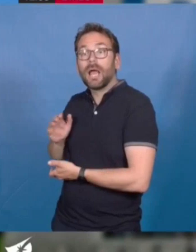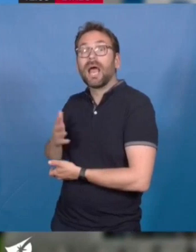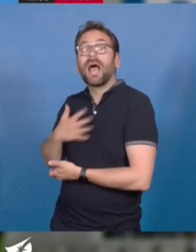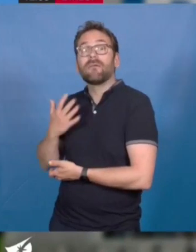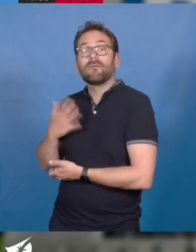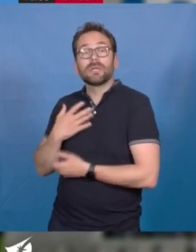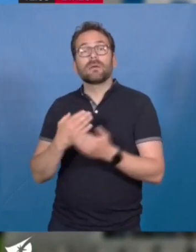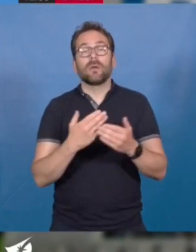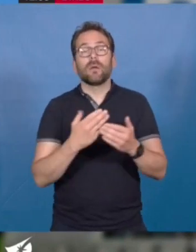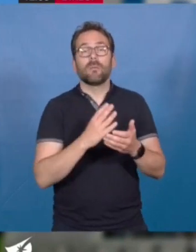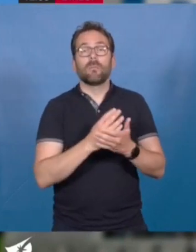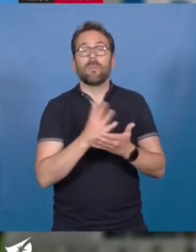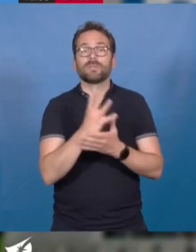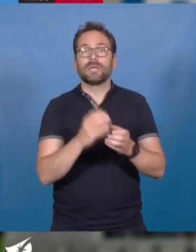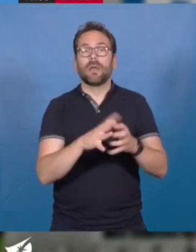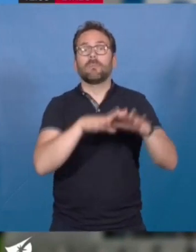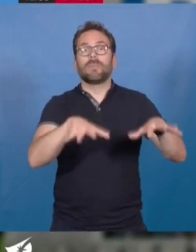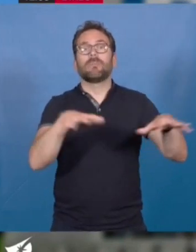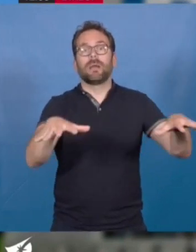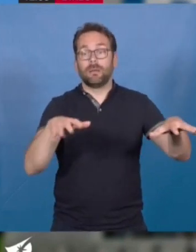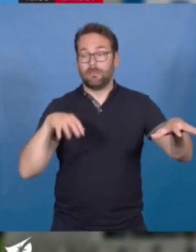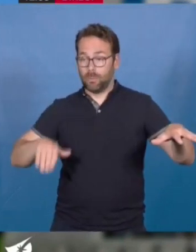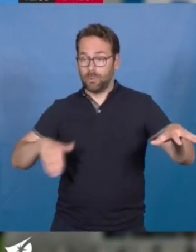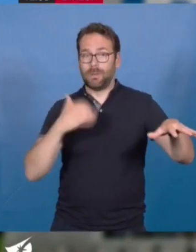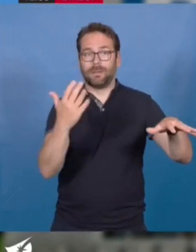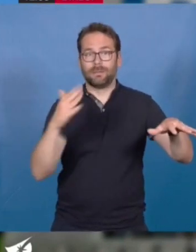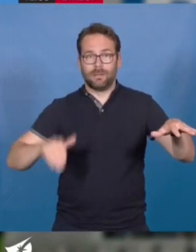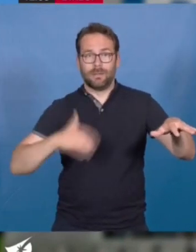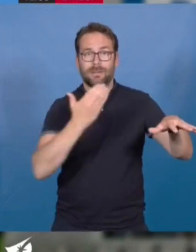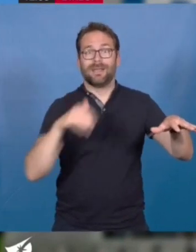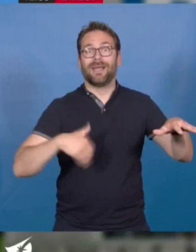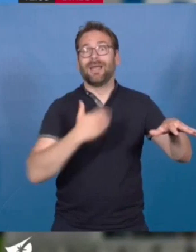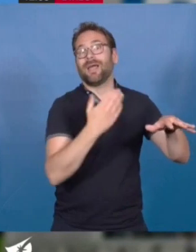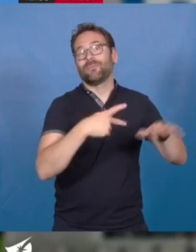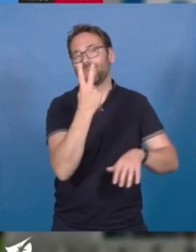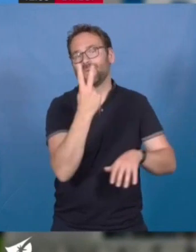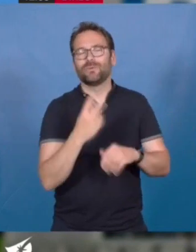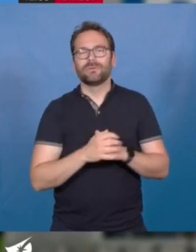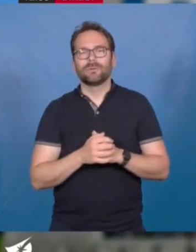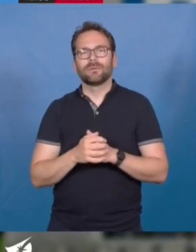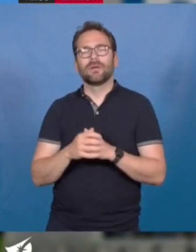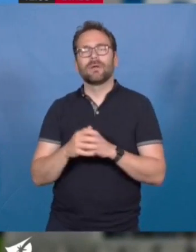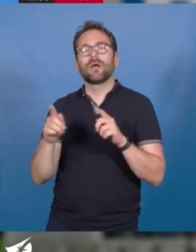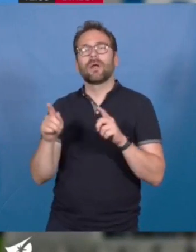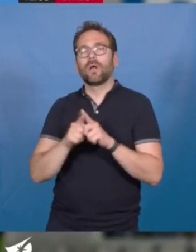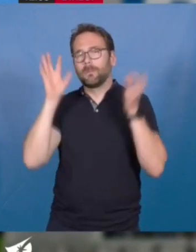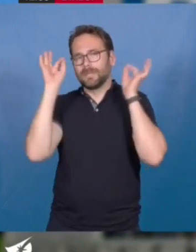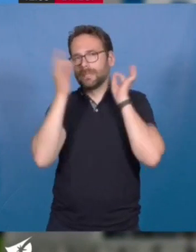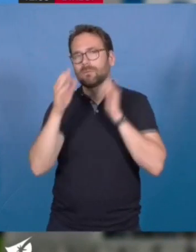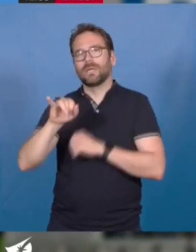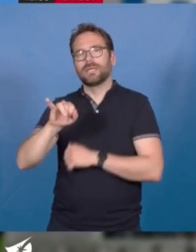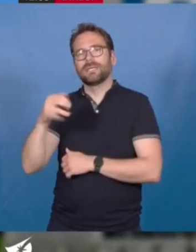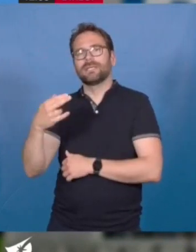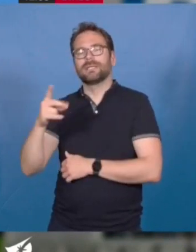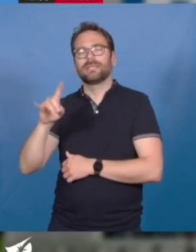valeur. Leur place est dans un musée, dirait Indiana Jones. Ça ne vaut pas une citation de Malraux, mais comme Indiana